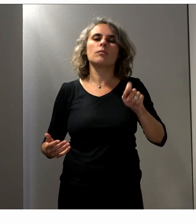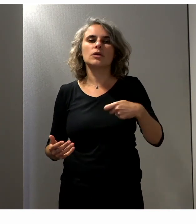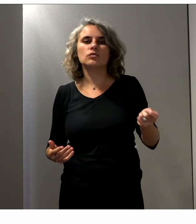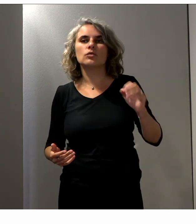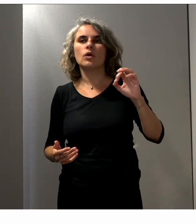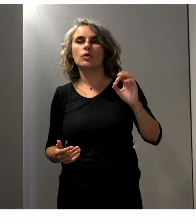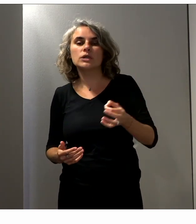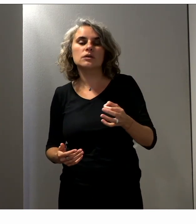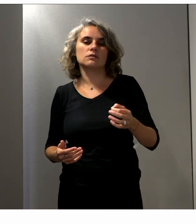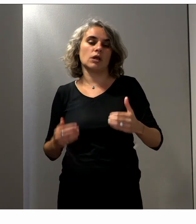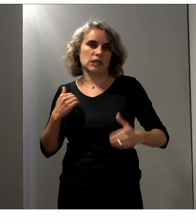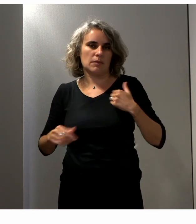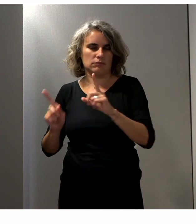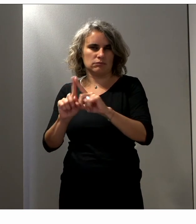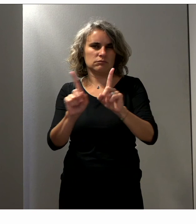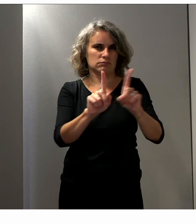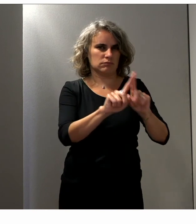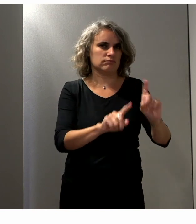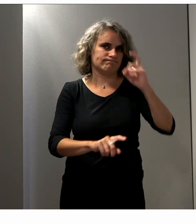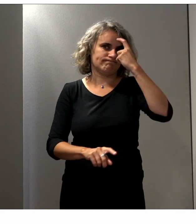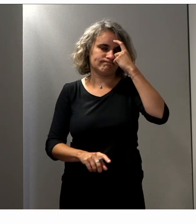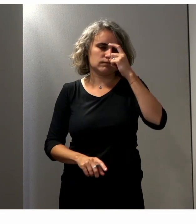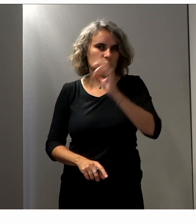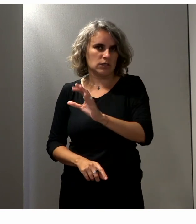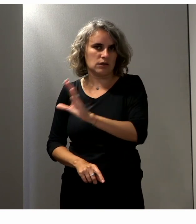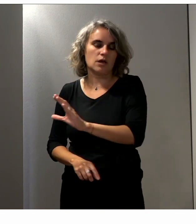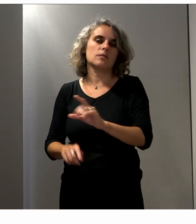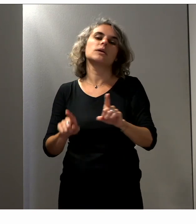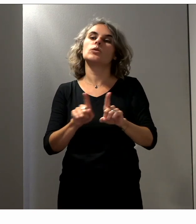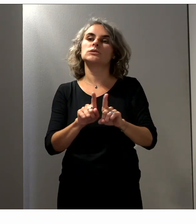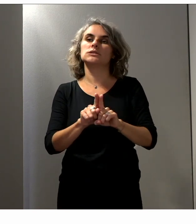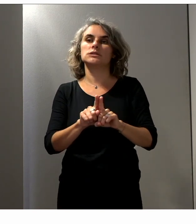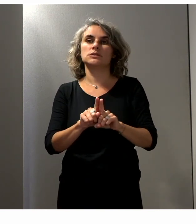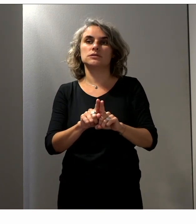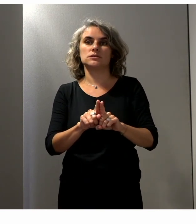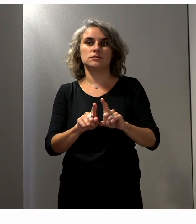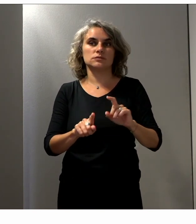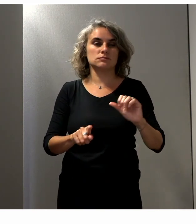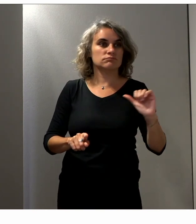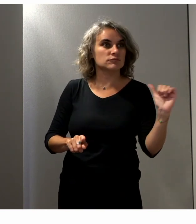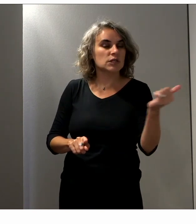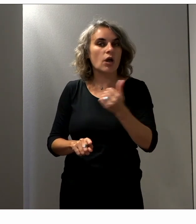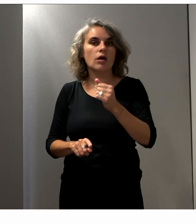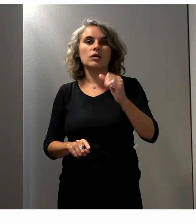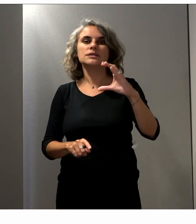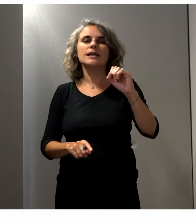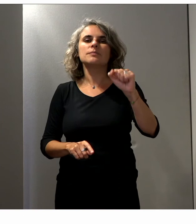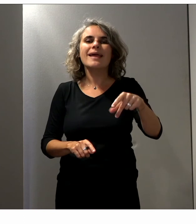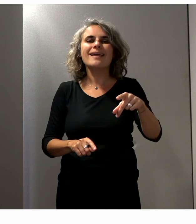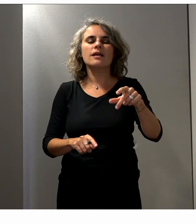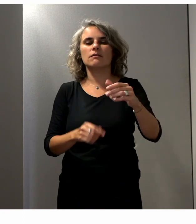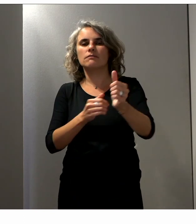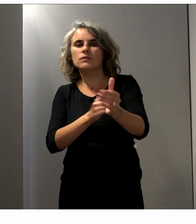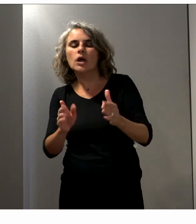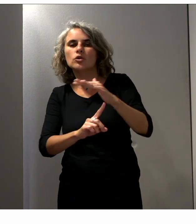sûr les différents familles du handicap, mais également nous sommes issus de différentes catégories socio-professionnelles. Nous